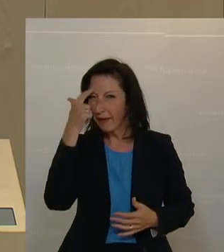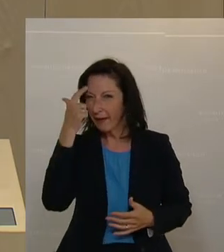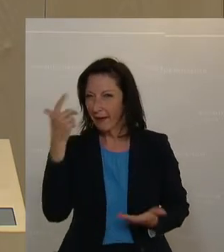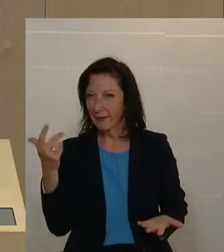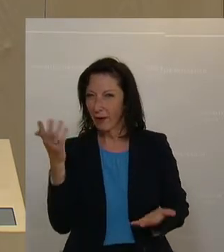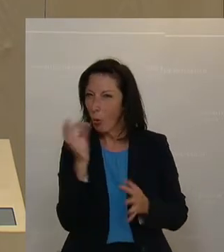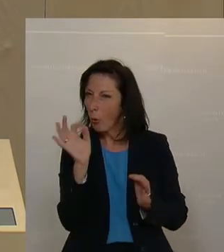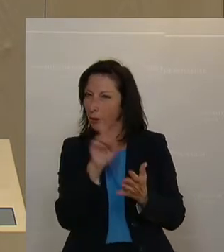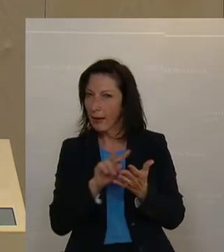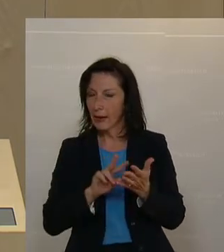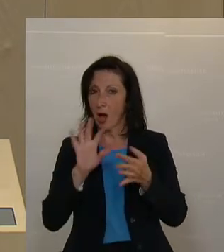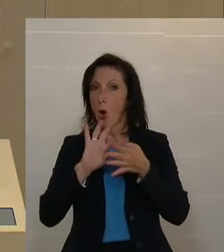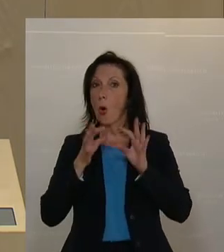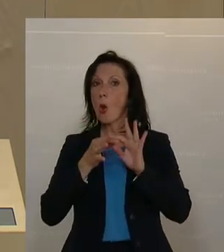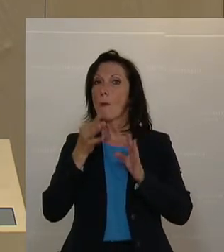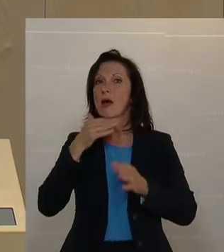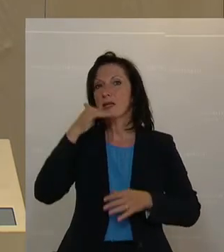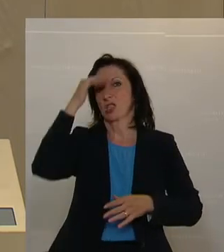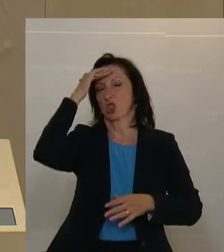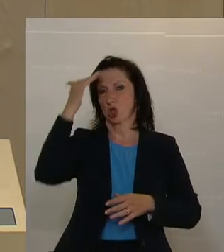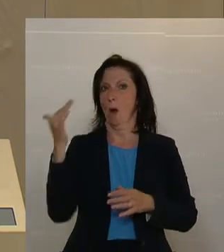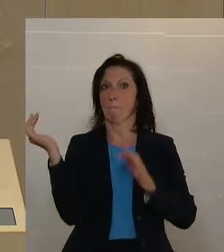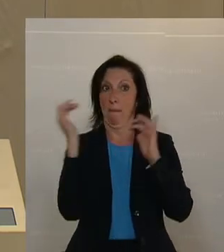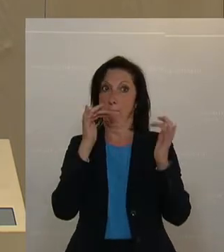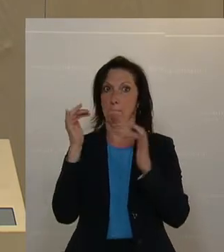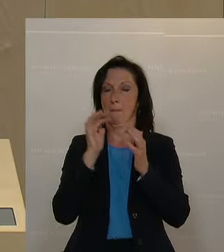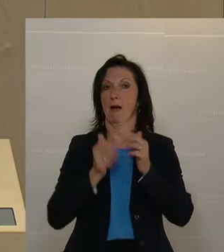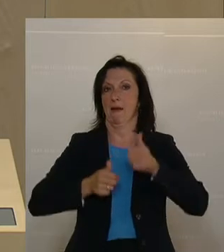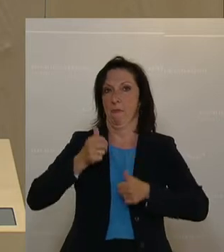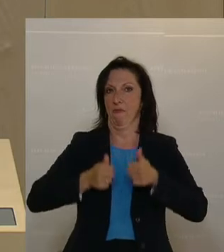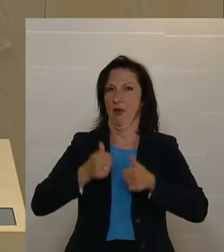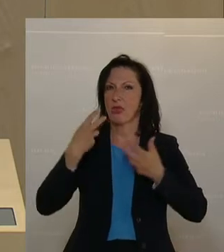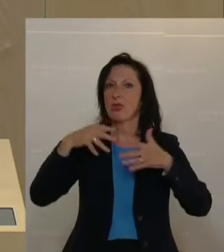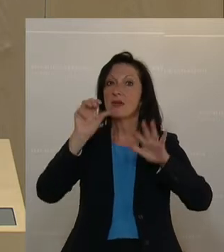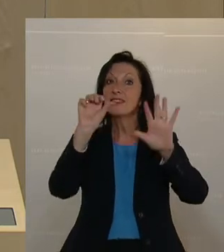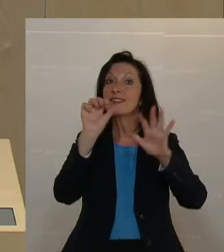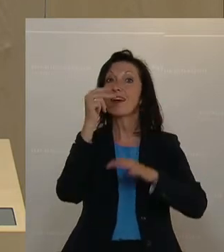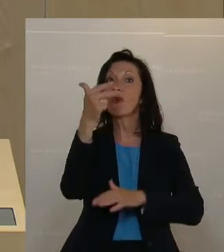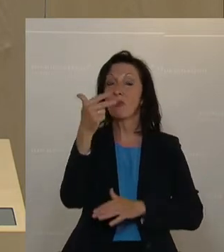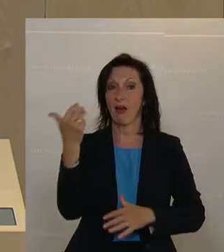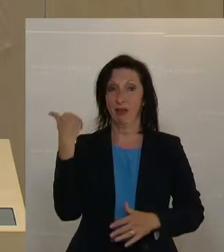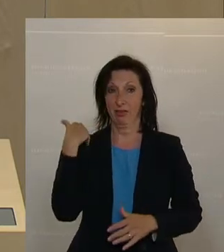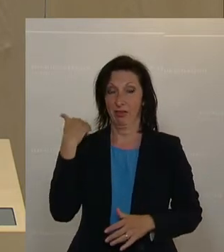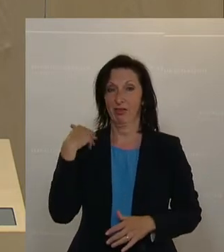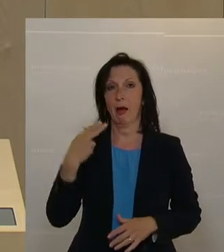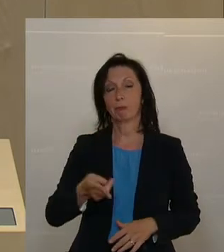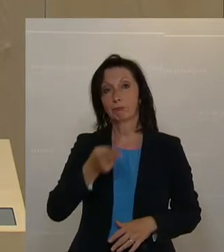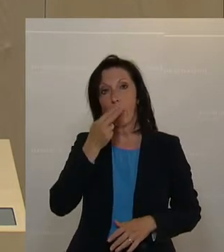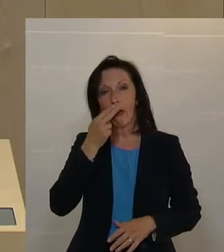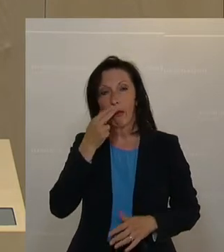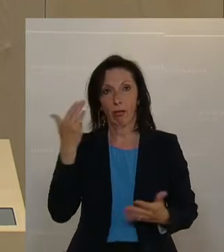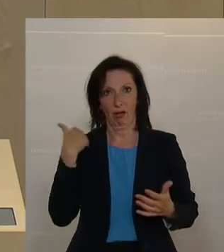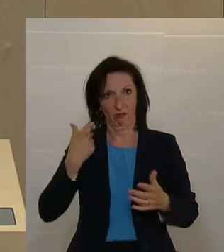dass bereits bei den Olympischen Sommerspielen 1936 in der Zeit der Hitler-Diktatur sich die